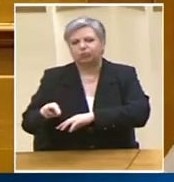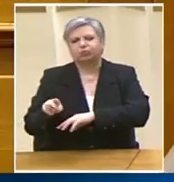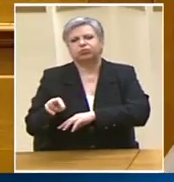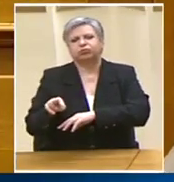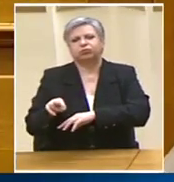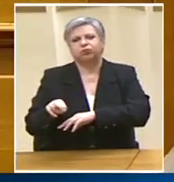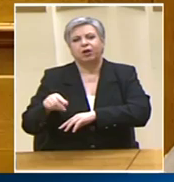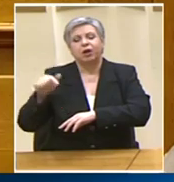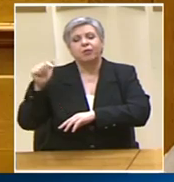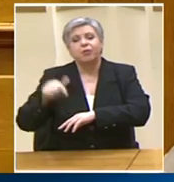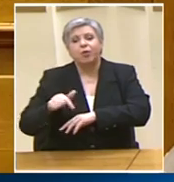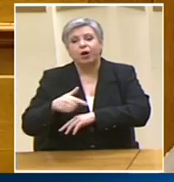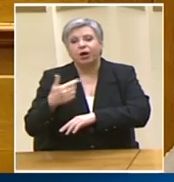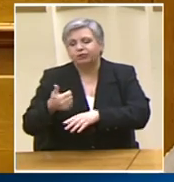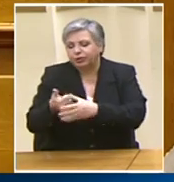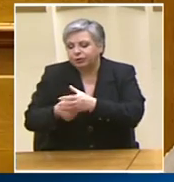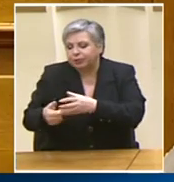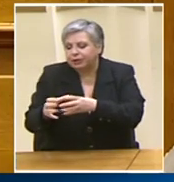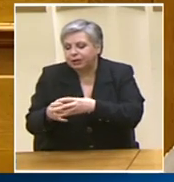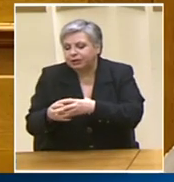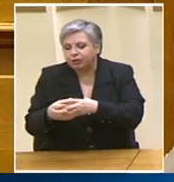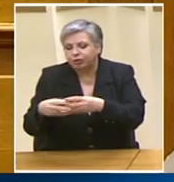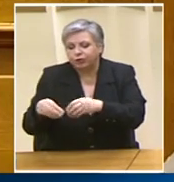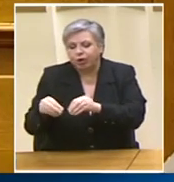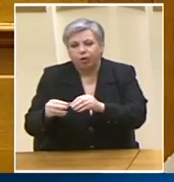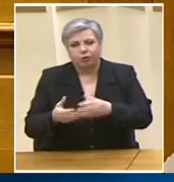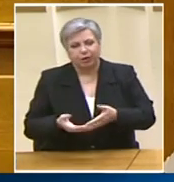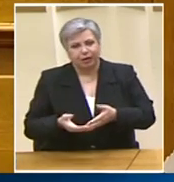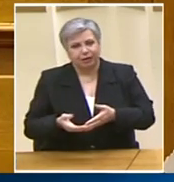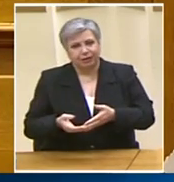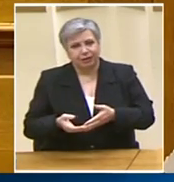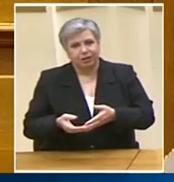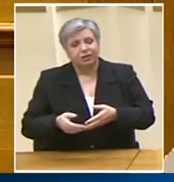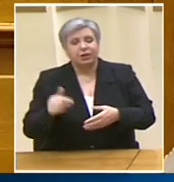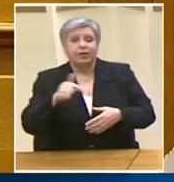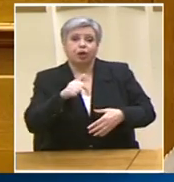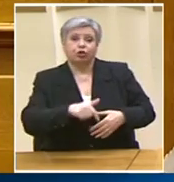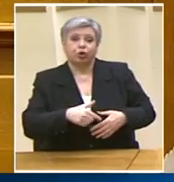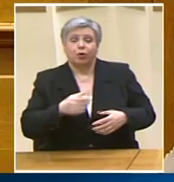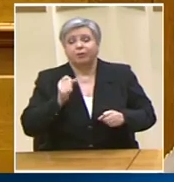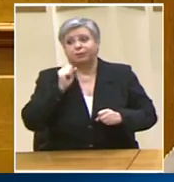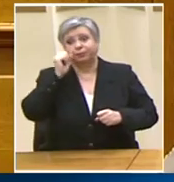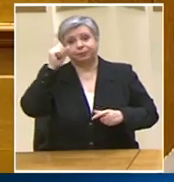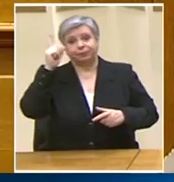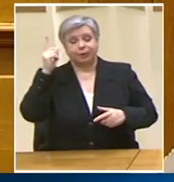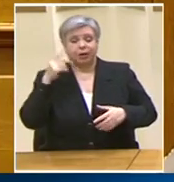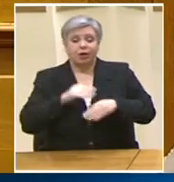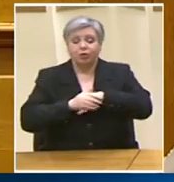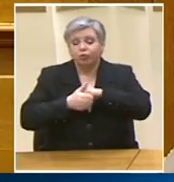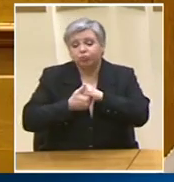δημιουργήσει συνθήκες μονοπωλίου στο χώρο του τύπου και σας έπιαφε τώρα δίθεν ο πόνος για το αν